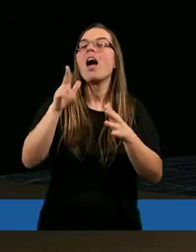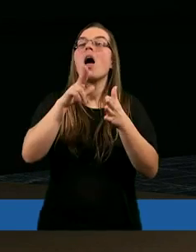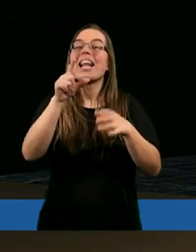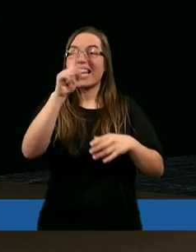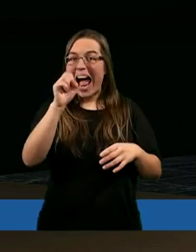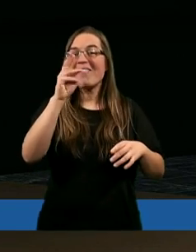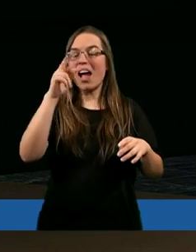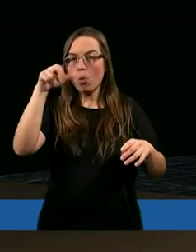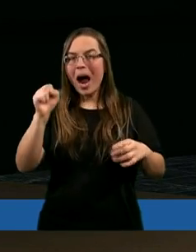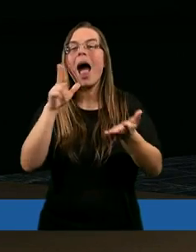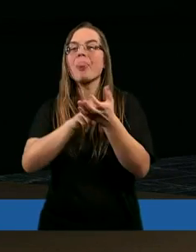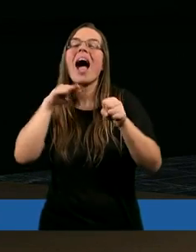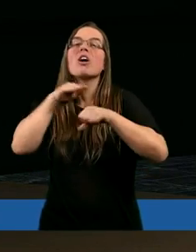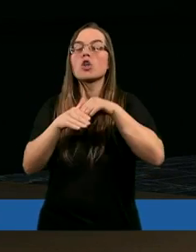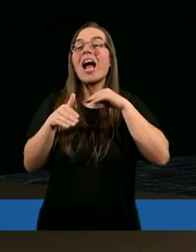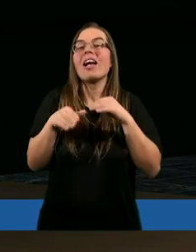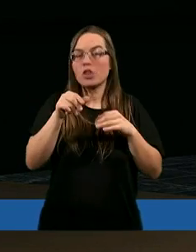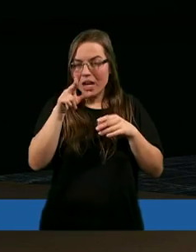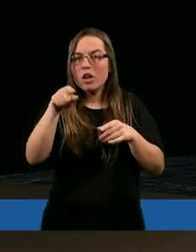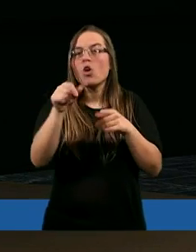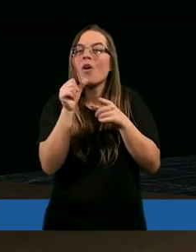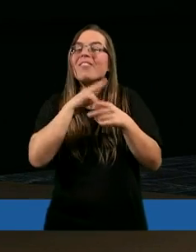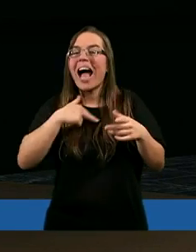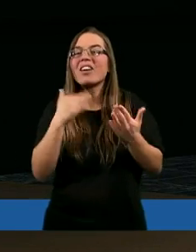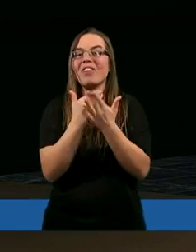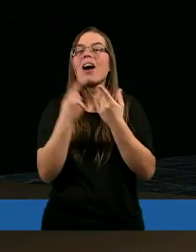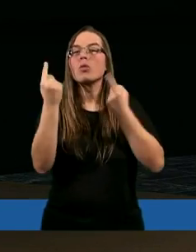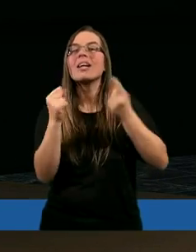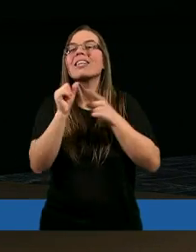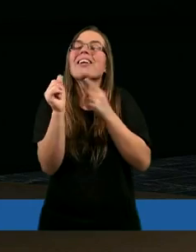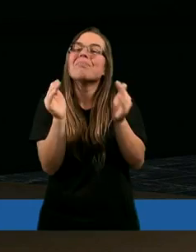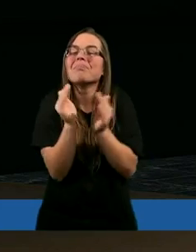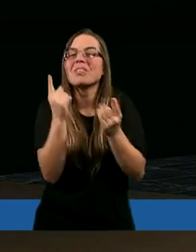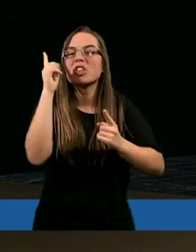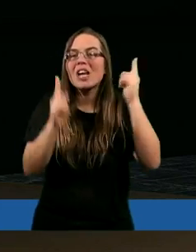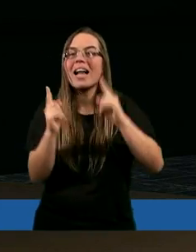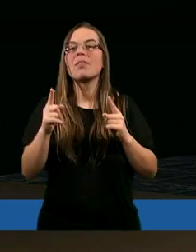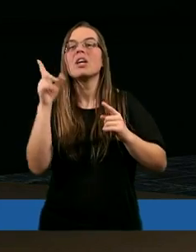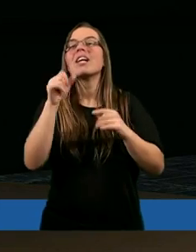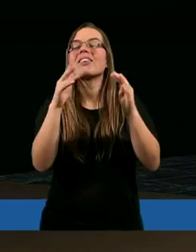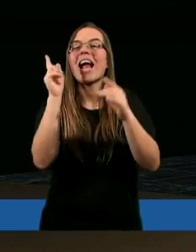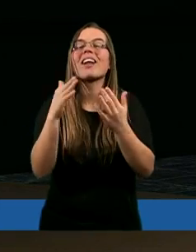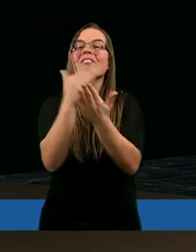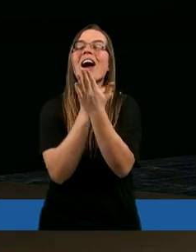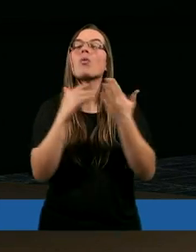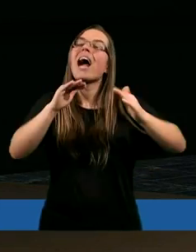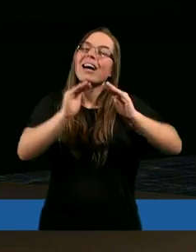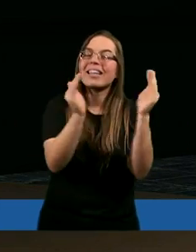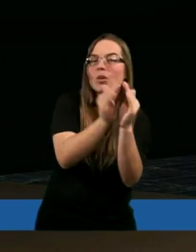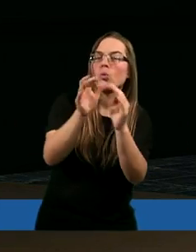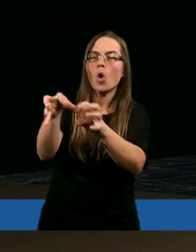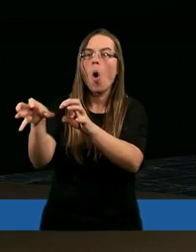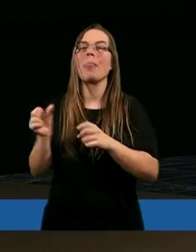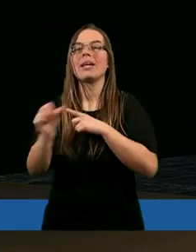szczęście w naszych warunkach, ale właściwie chyba we wszystkich warunkach, w każdym miejscu, jakie